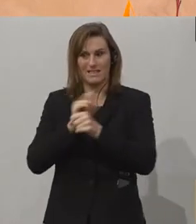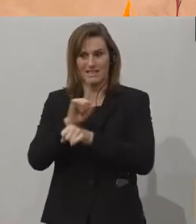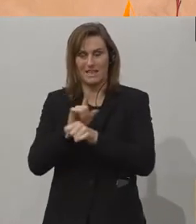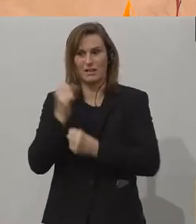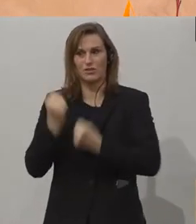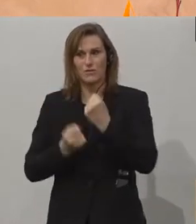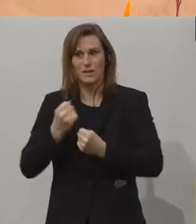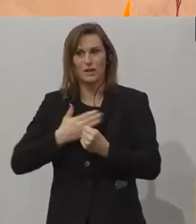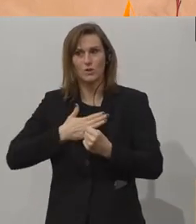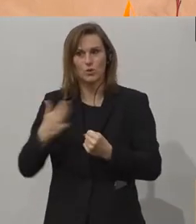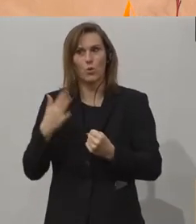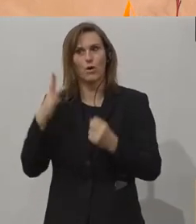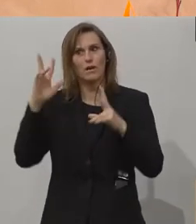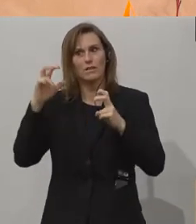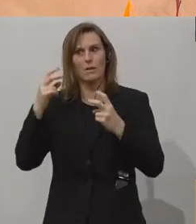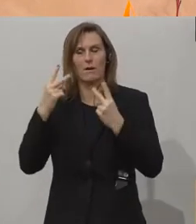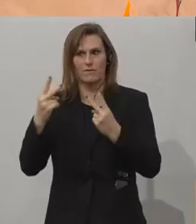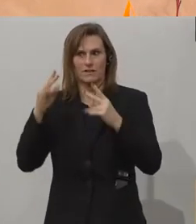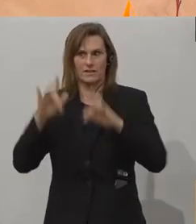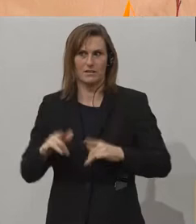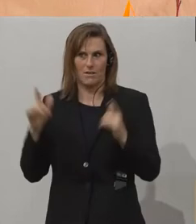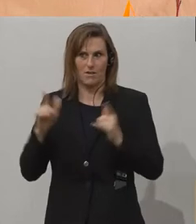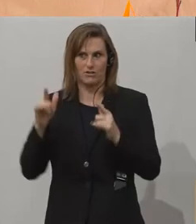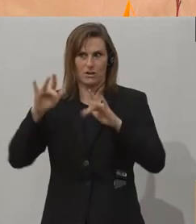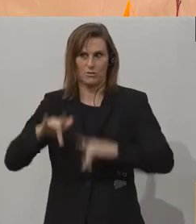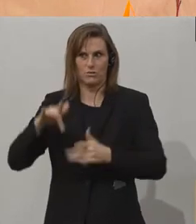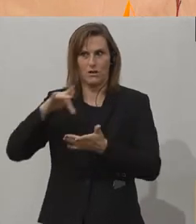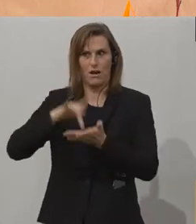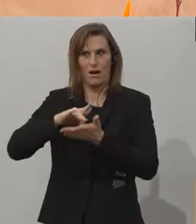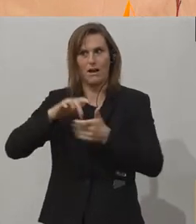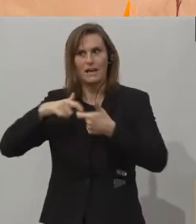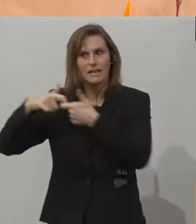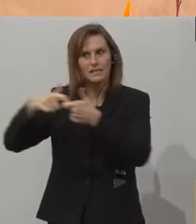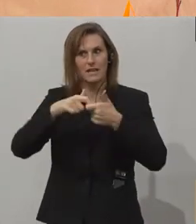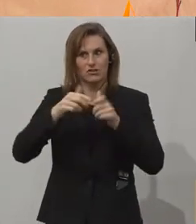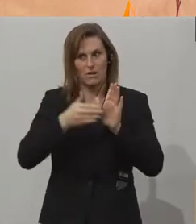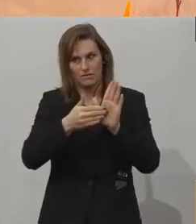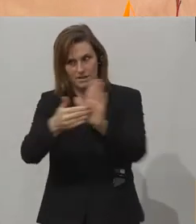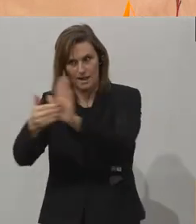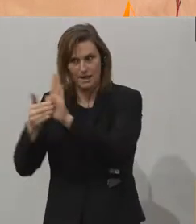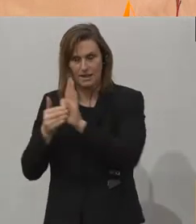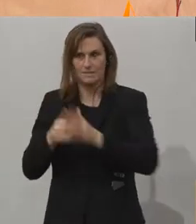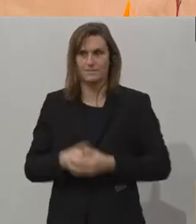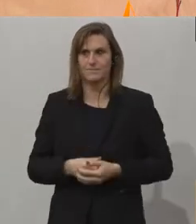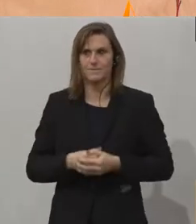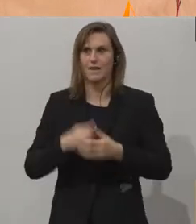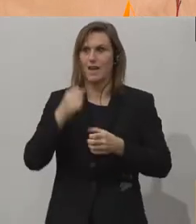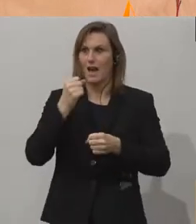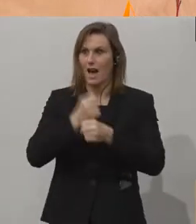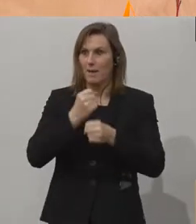das wichtige Thema der heutigen Veranstaltung in den Mittelpunkt der Gesellschaft zu bringen. Arbeit, Inklusion,